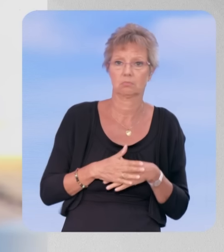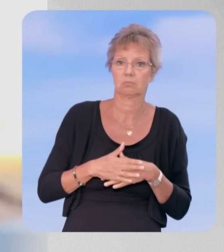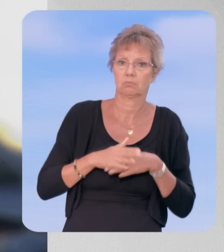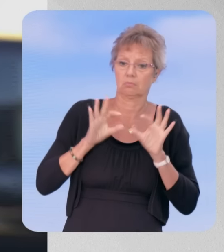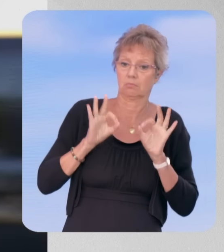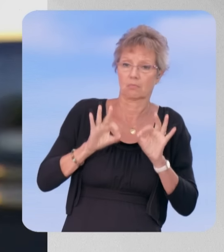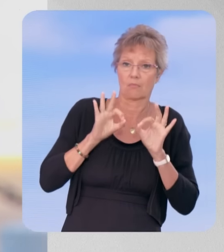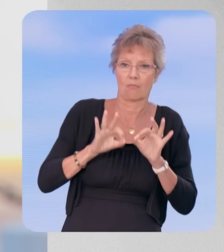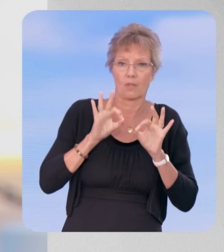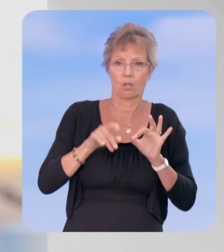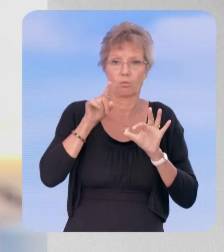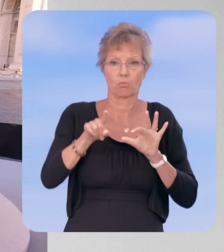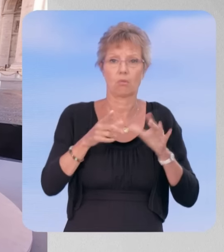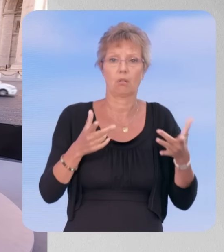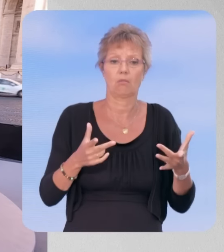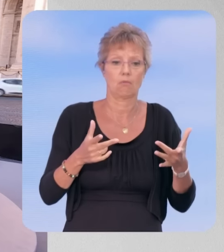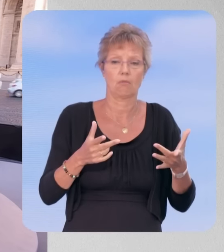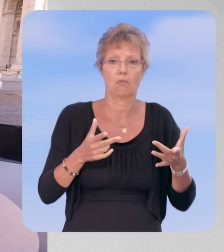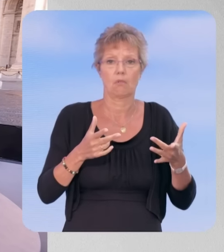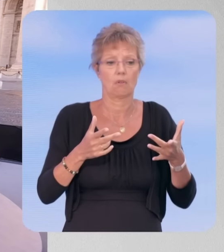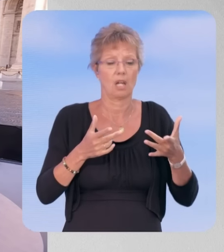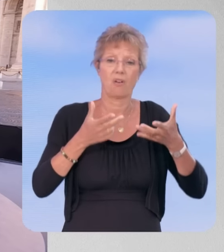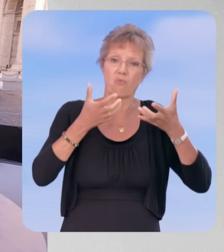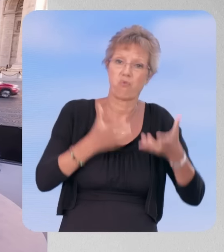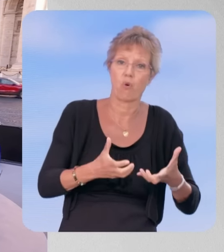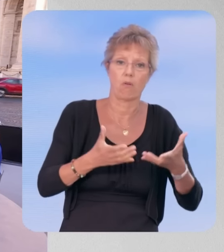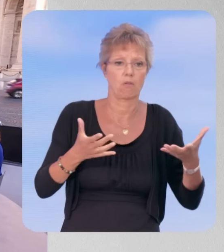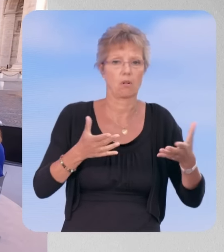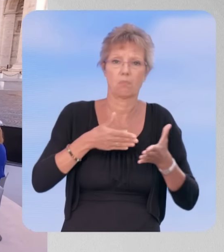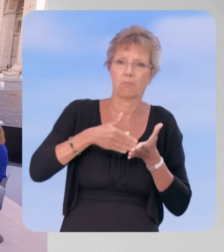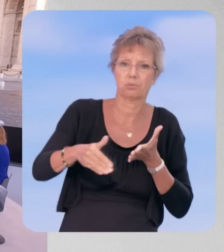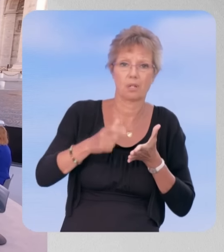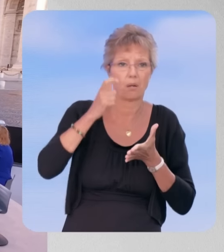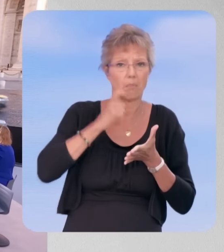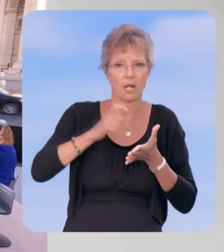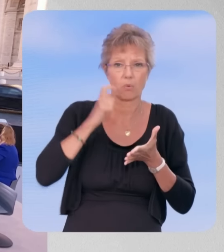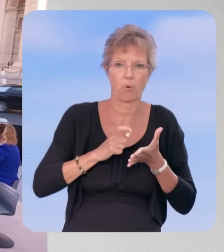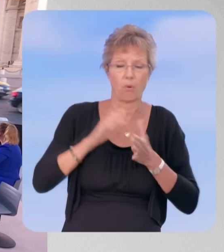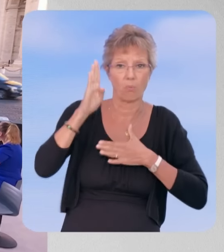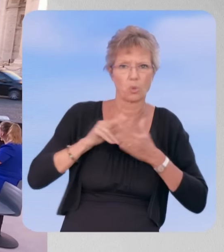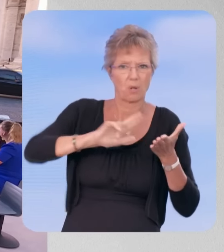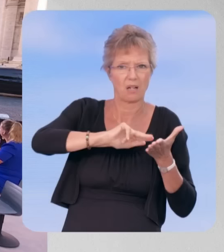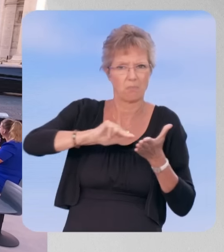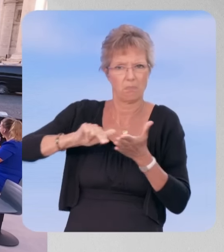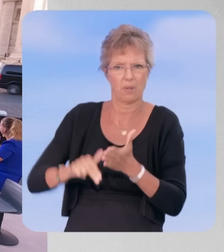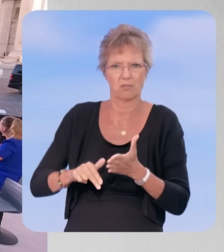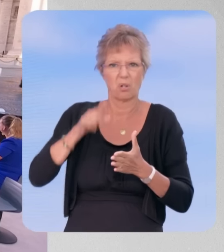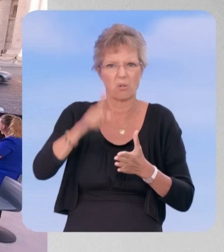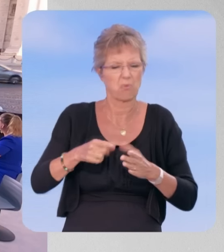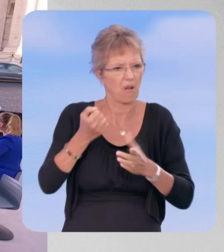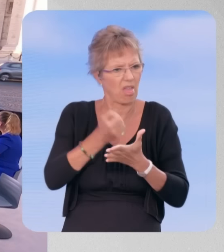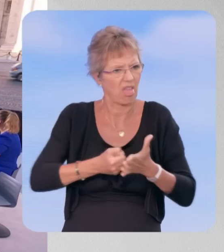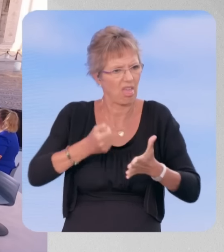envoyant à vos collègues députés cette volonté de destituer le chef de l'État. Il faut qu'il y des signatures. Pourquoi vous obstinez maintenant alors que,